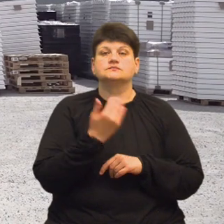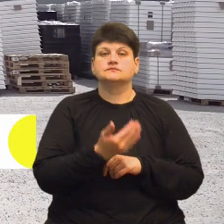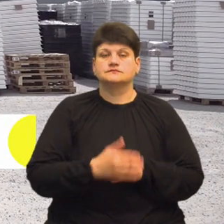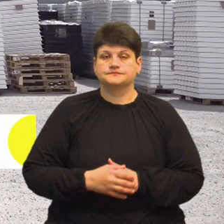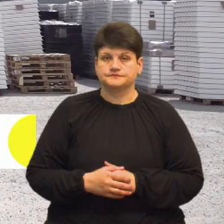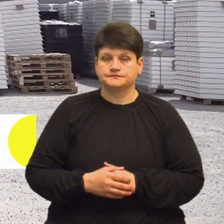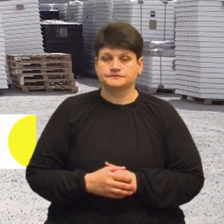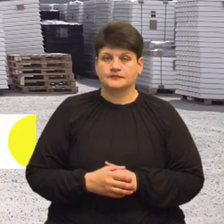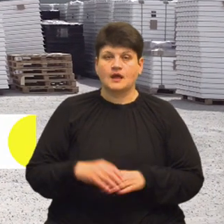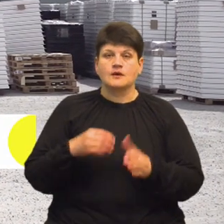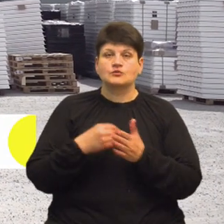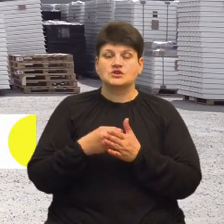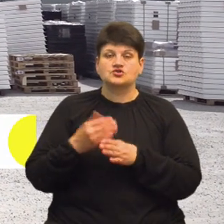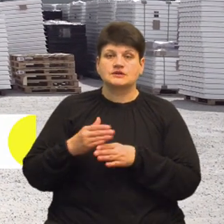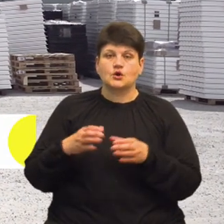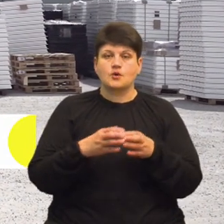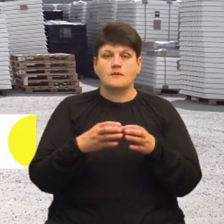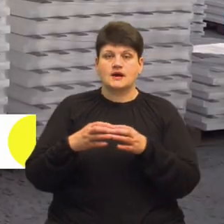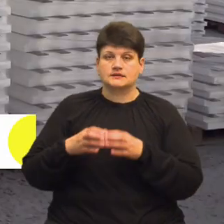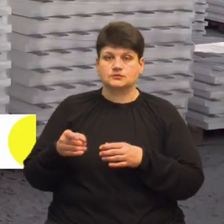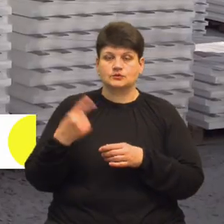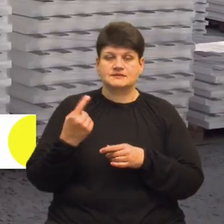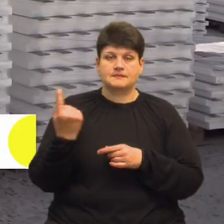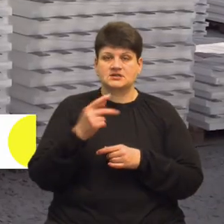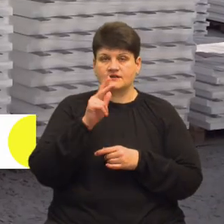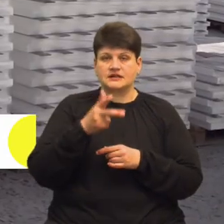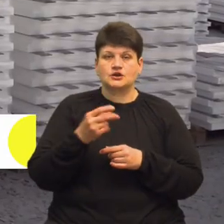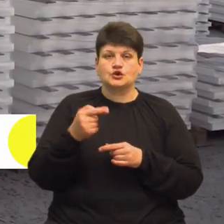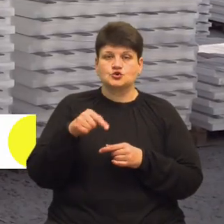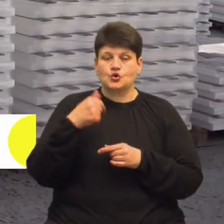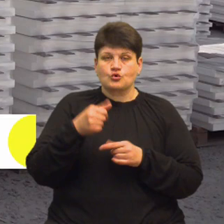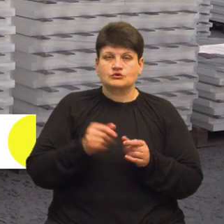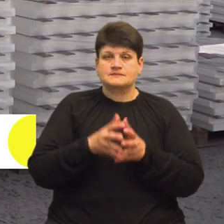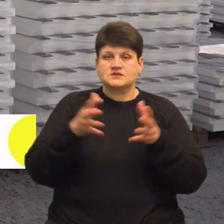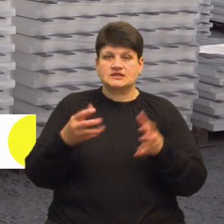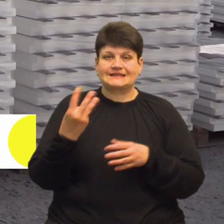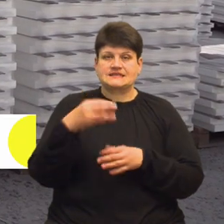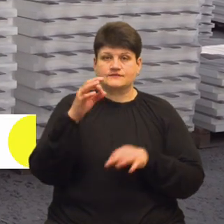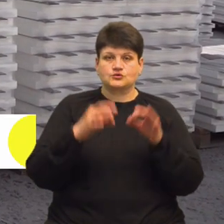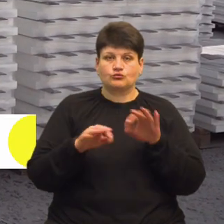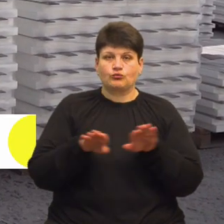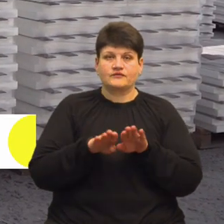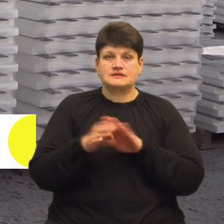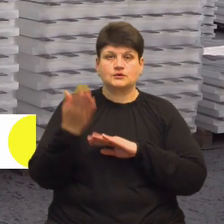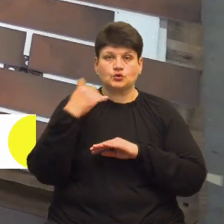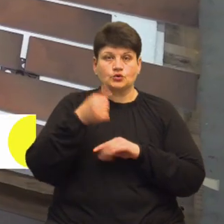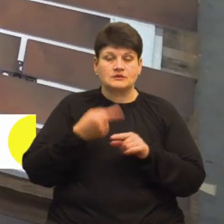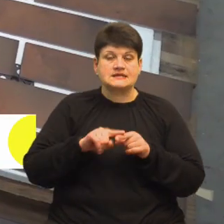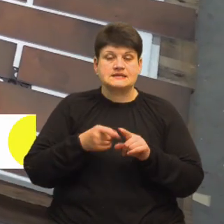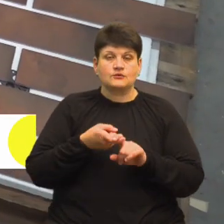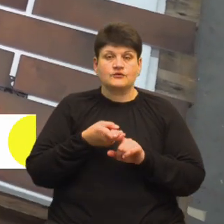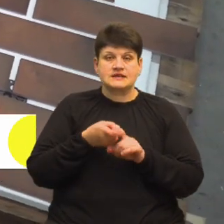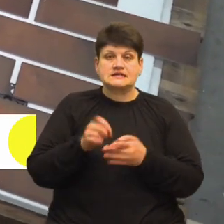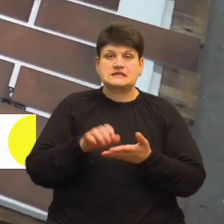Бюджети частини громад Тернопільщини за перший квартал цього року зросли майже на 30% порівняно з минулим роком. Це пов'язано зокрема з